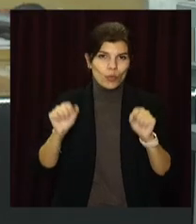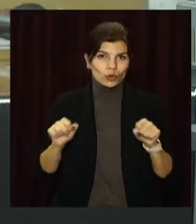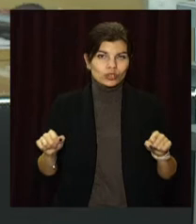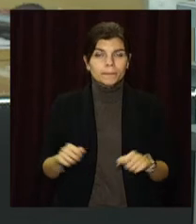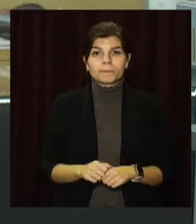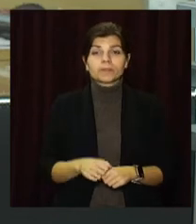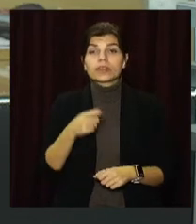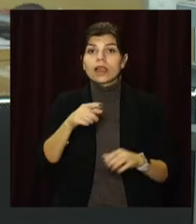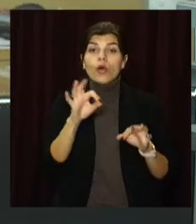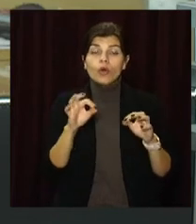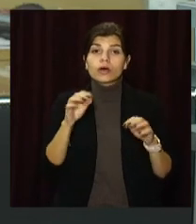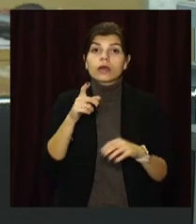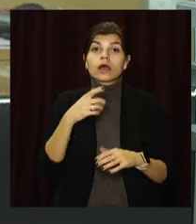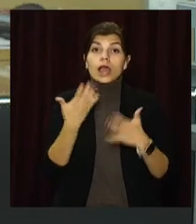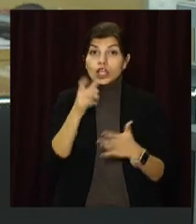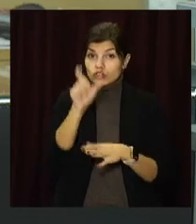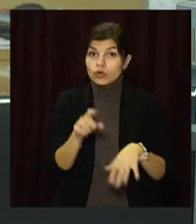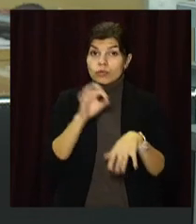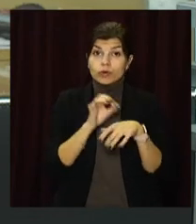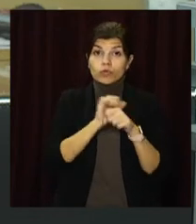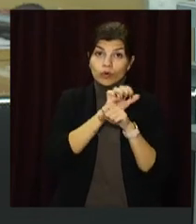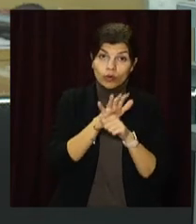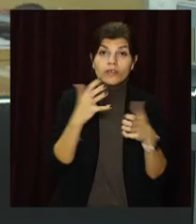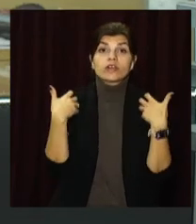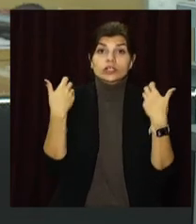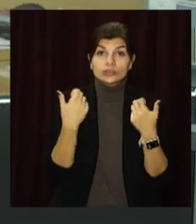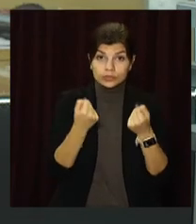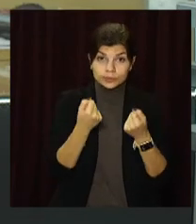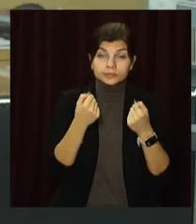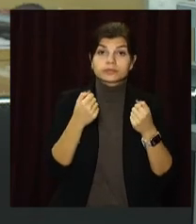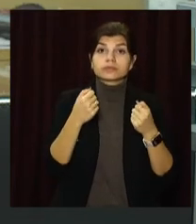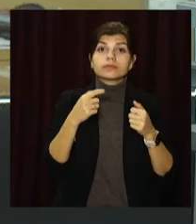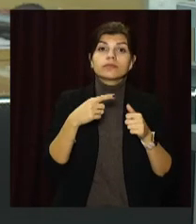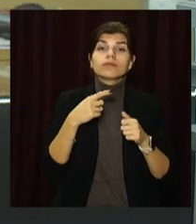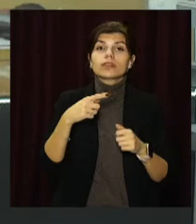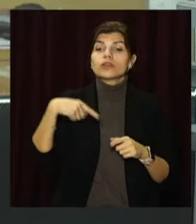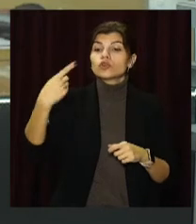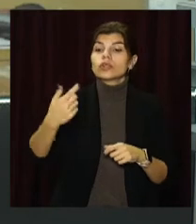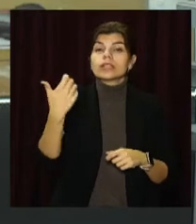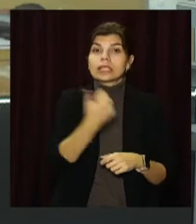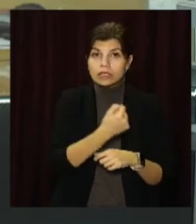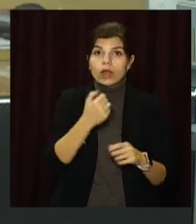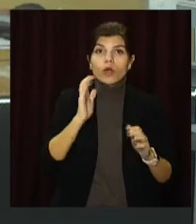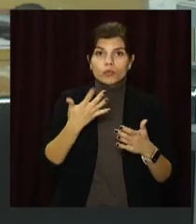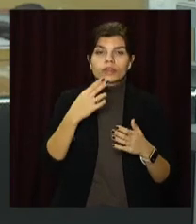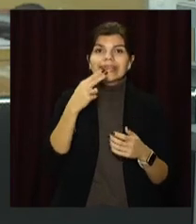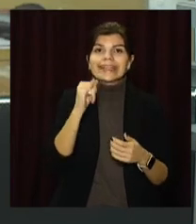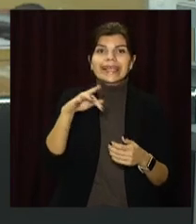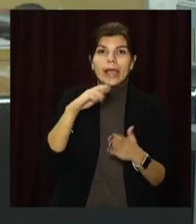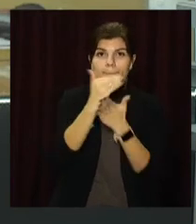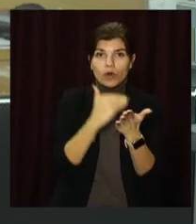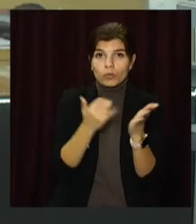Сертифікат про одужання після ковід з'явиться в додатку «Дія» вже з наступного тижня. Це обіцяють у Мінцифри.